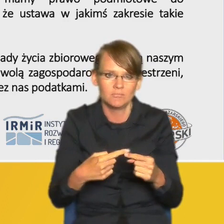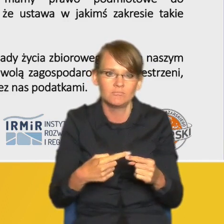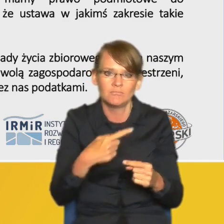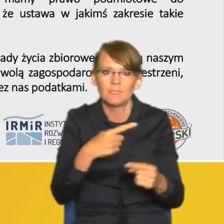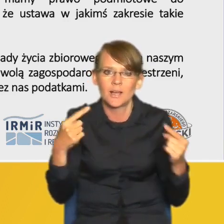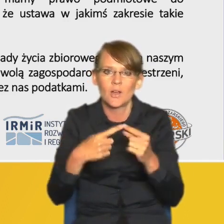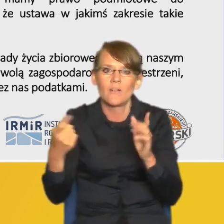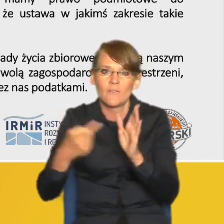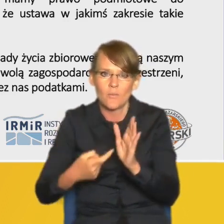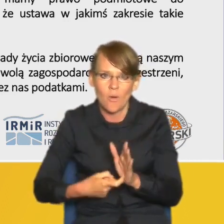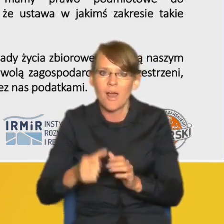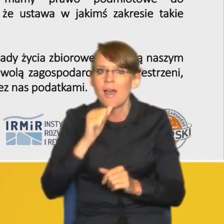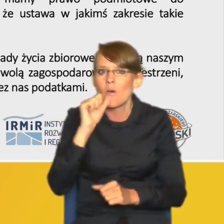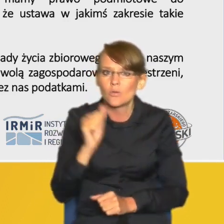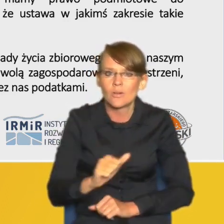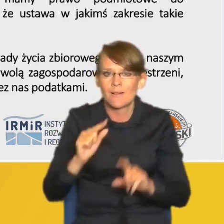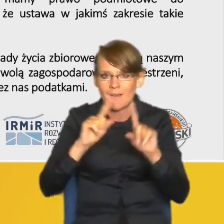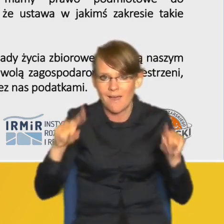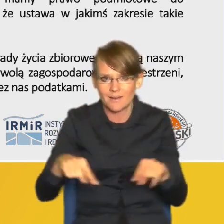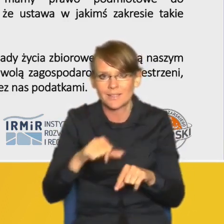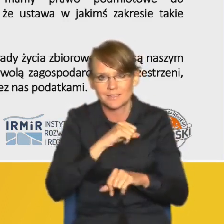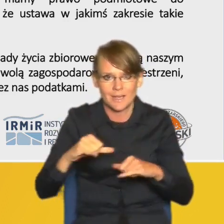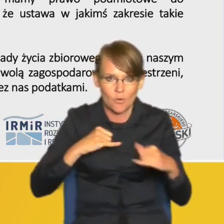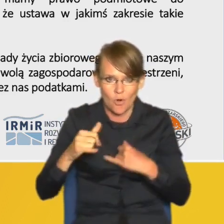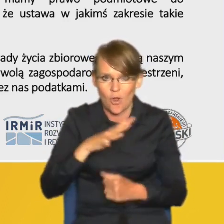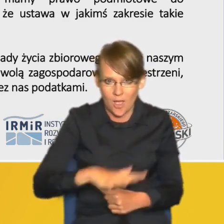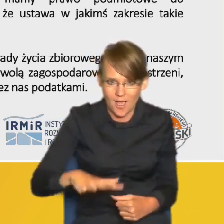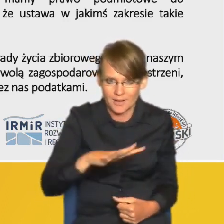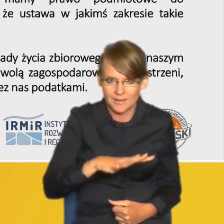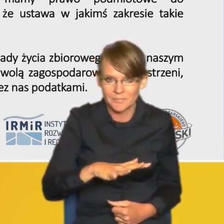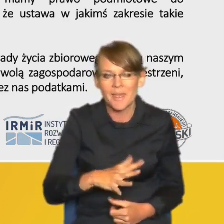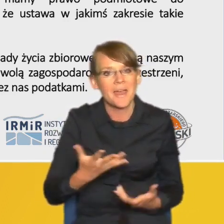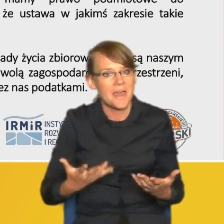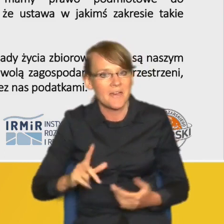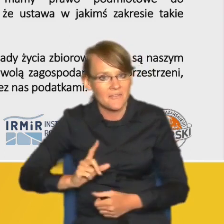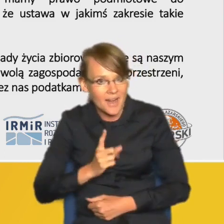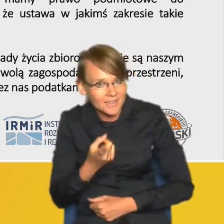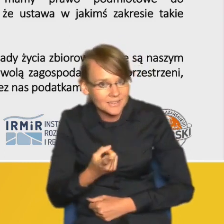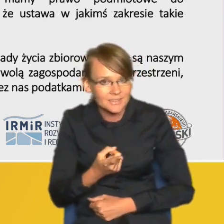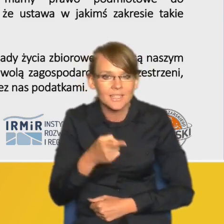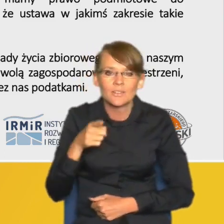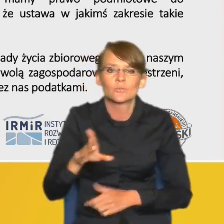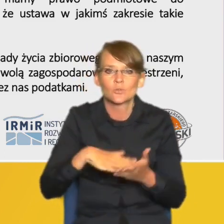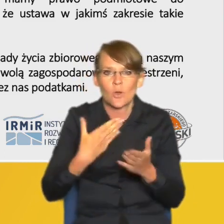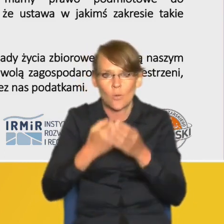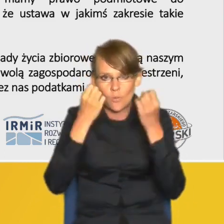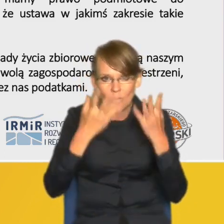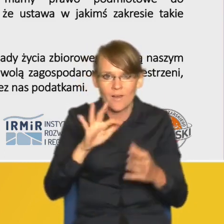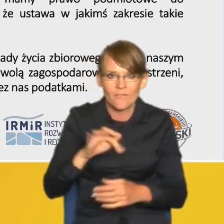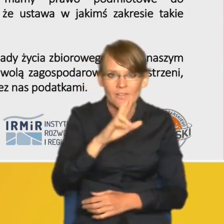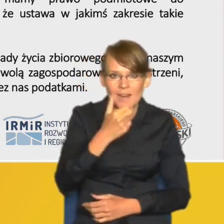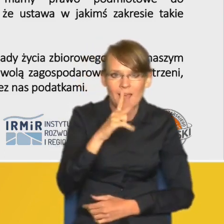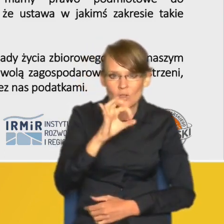mierze wymogom europejskiej karty samorządu lokalnego Francja przykład kultury franko-romańskiej państwo które